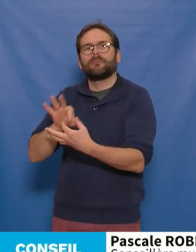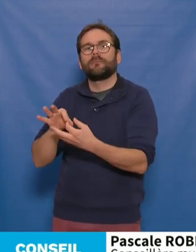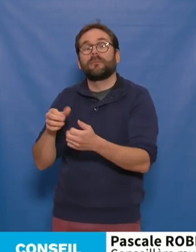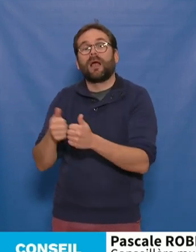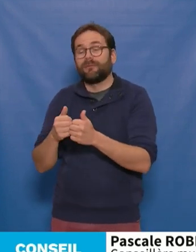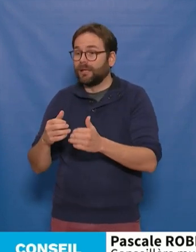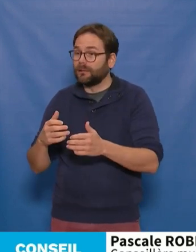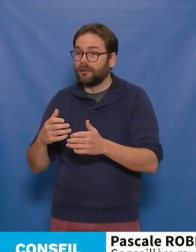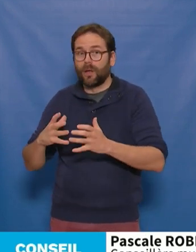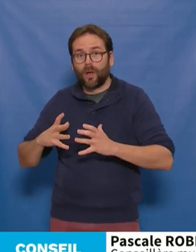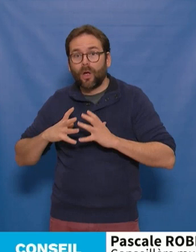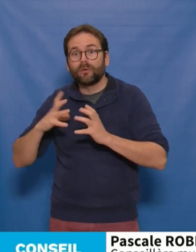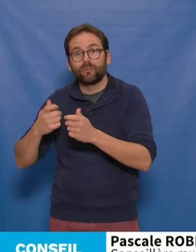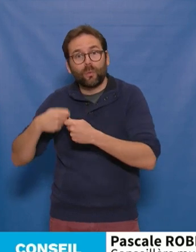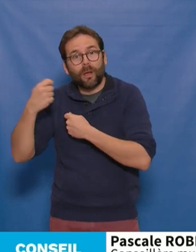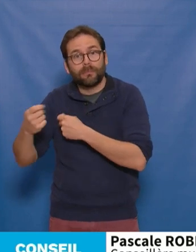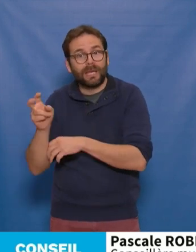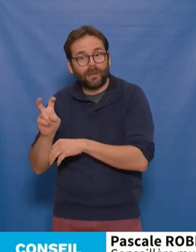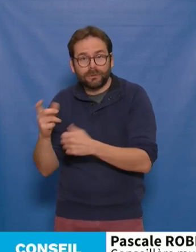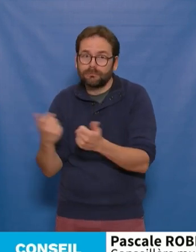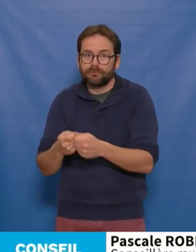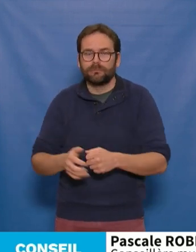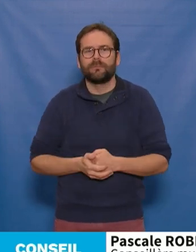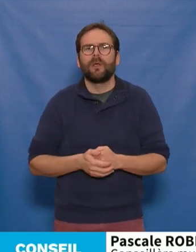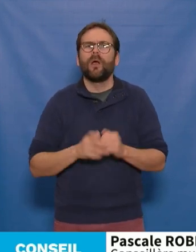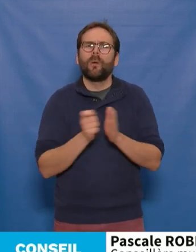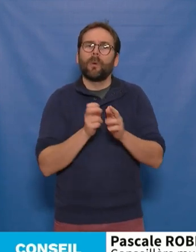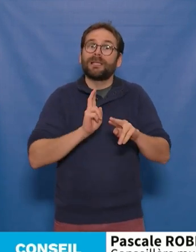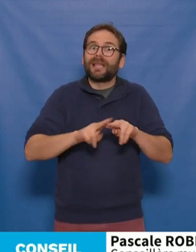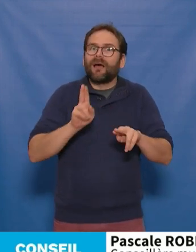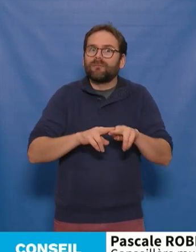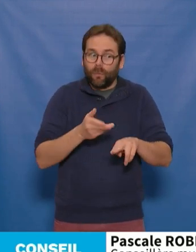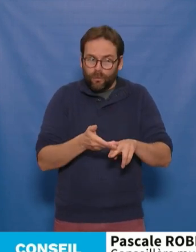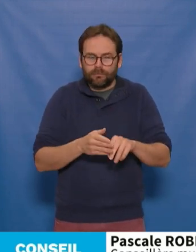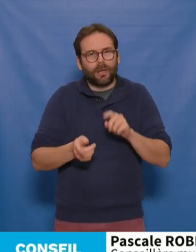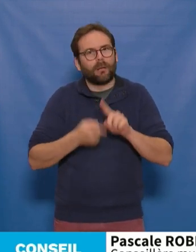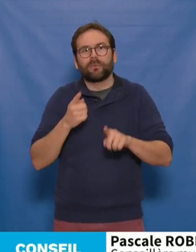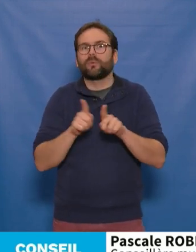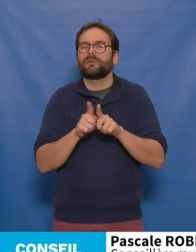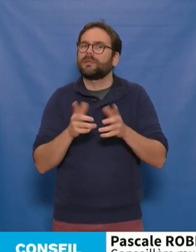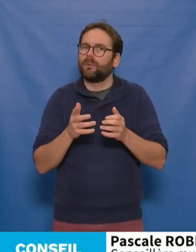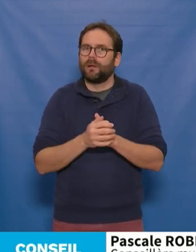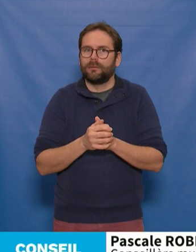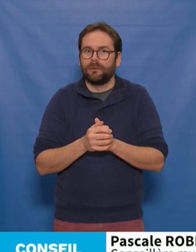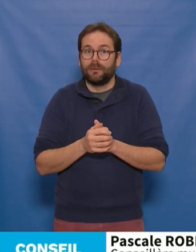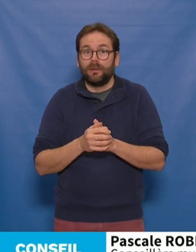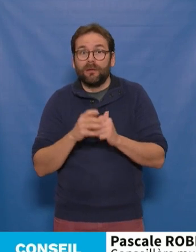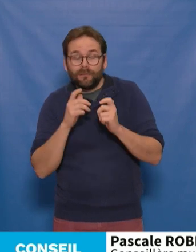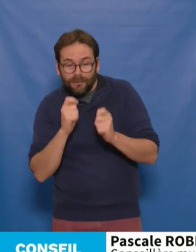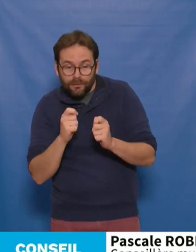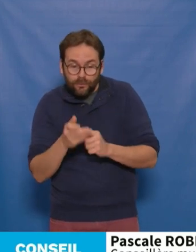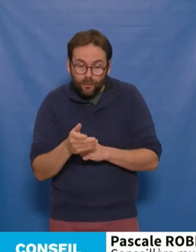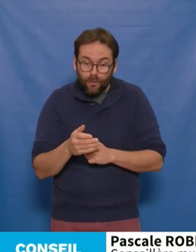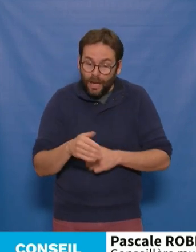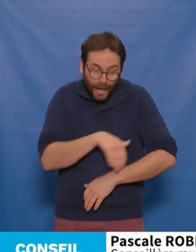envers la durabilité écologique. Pendant la durée des travaux, il nous apparaît également nécessaire de se préoccuper du bien-être